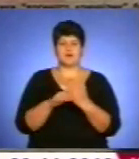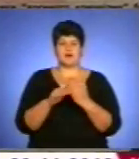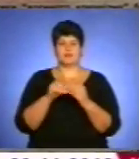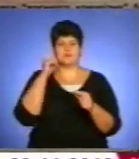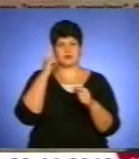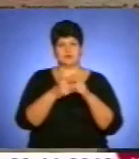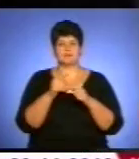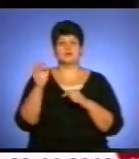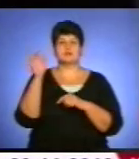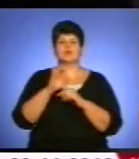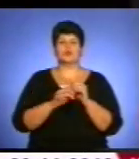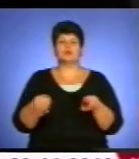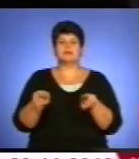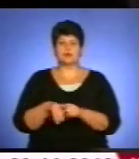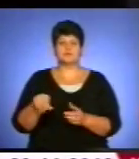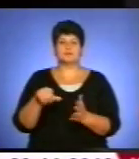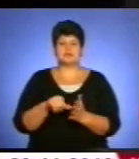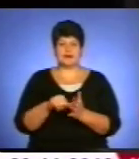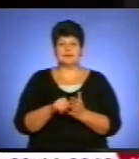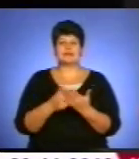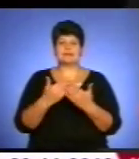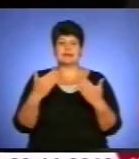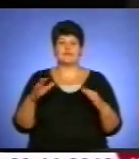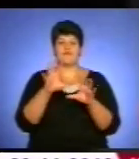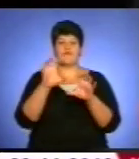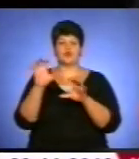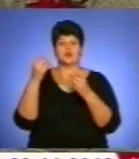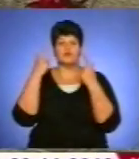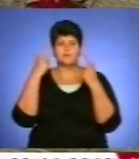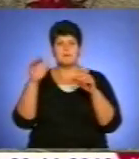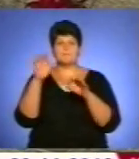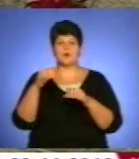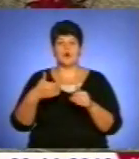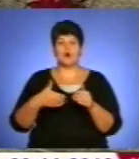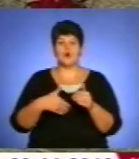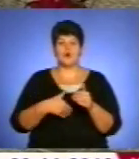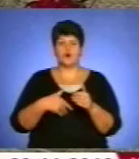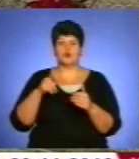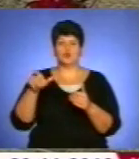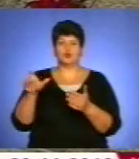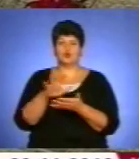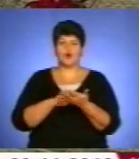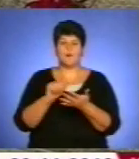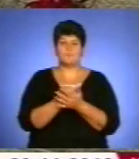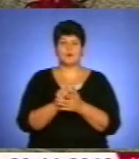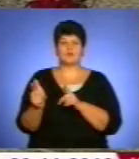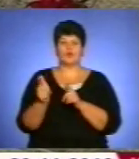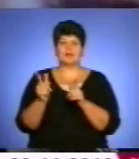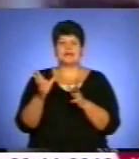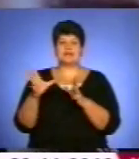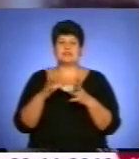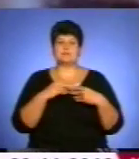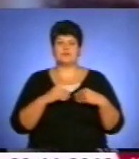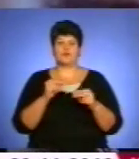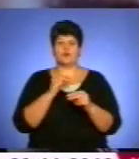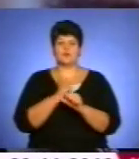Також представлено стенди із текстовою і фотоінформацією про голодомор, підготовлені співробітниками музею за участю